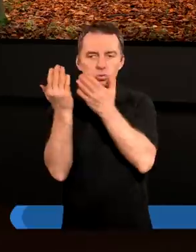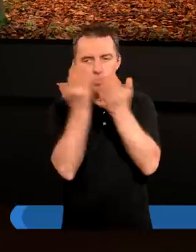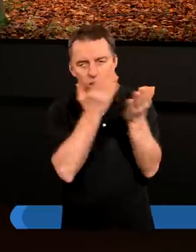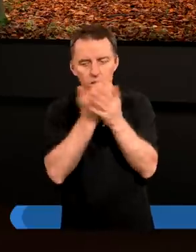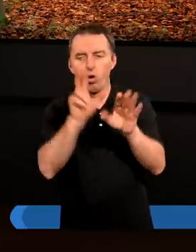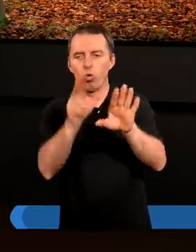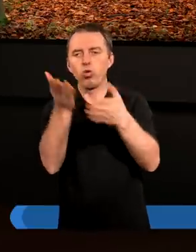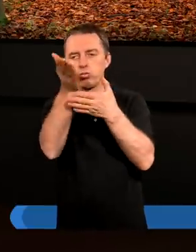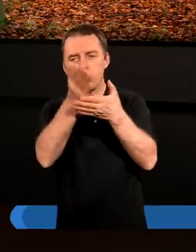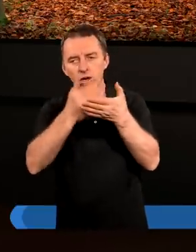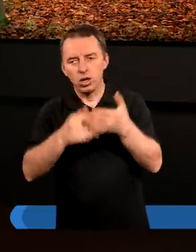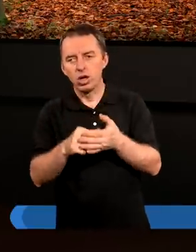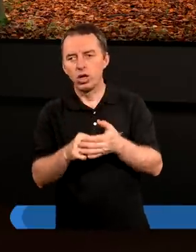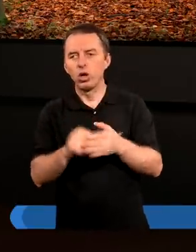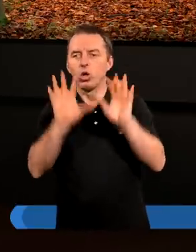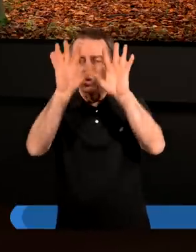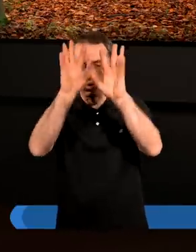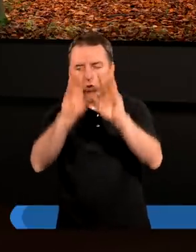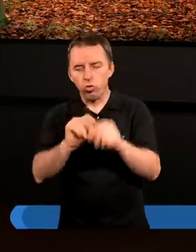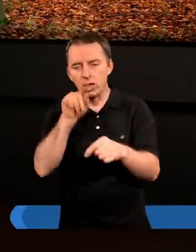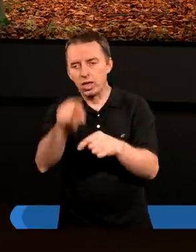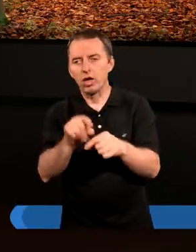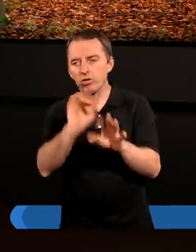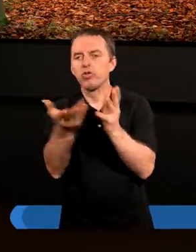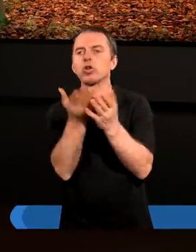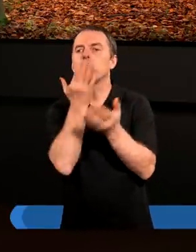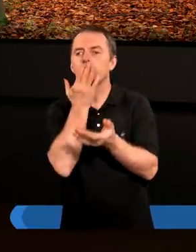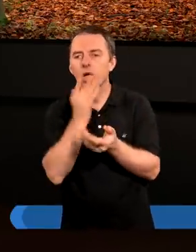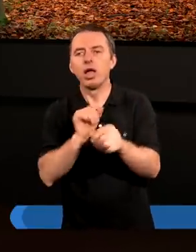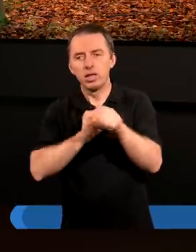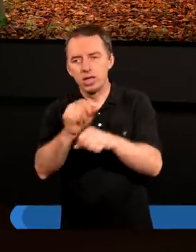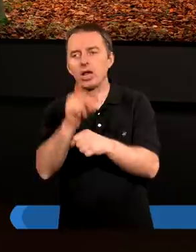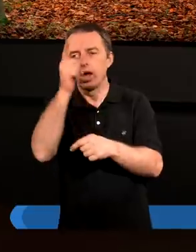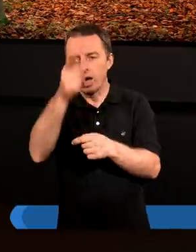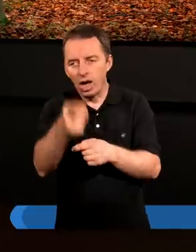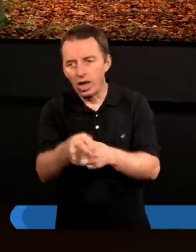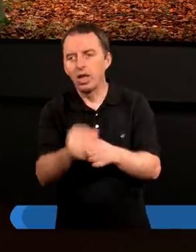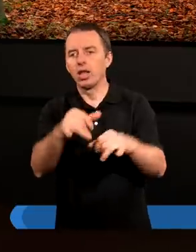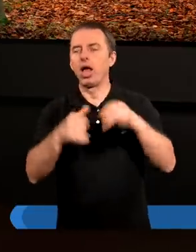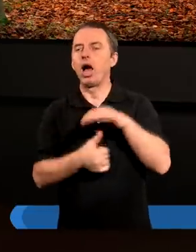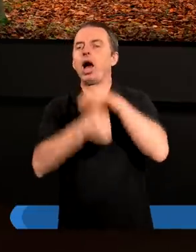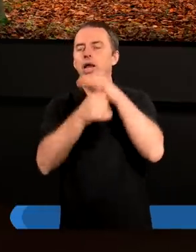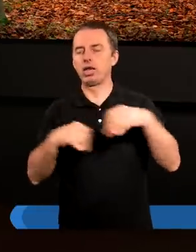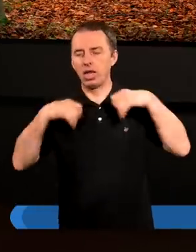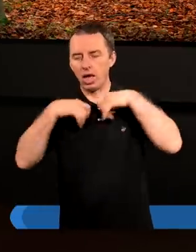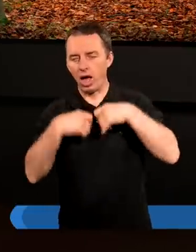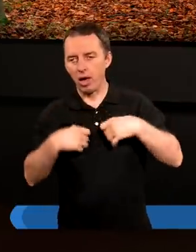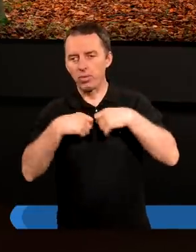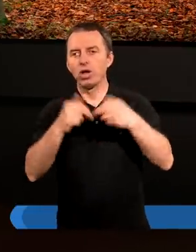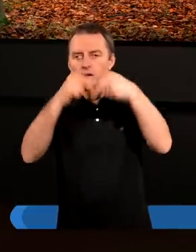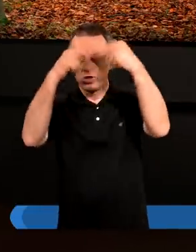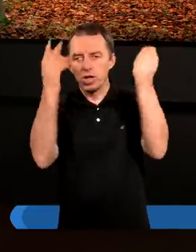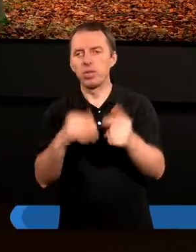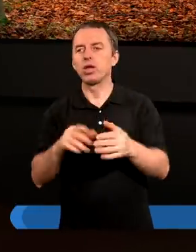przeczytać w ósmym rozdziale, suma tego wszystkiego co się mówi jest ta, że mamy takiego arcykapłana w